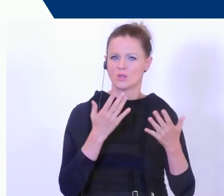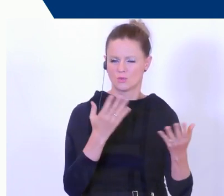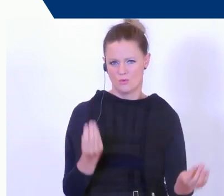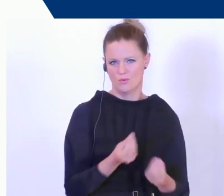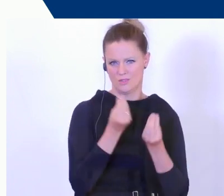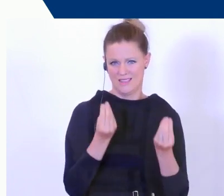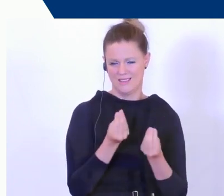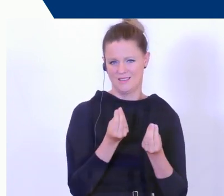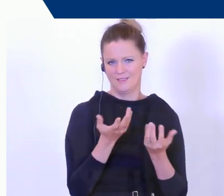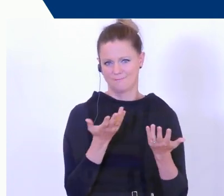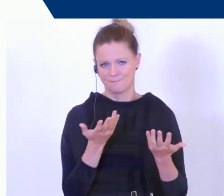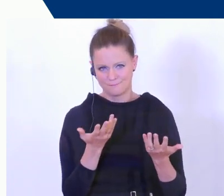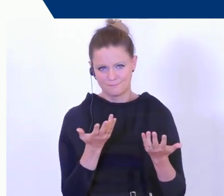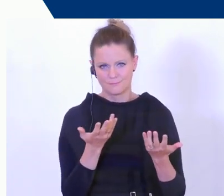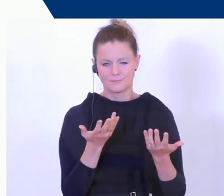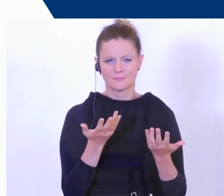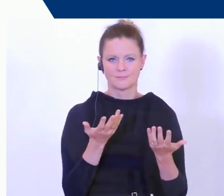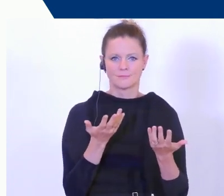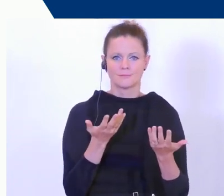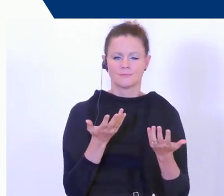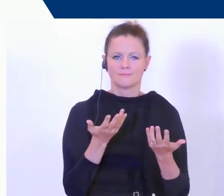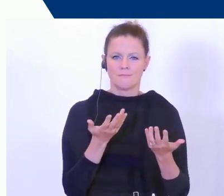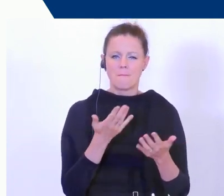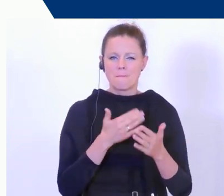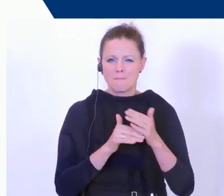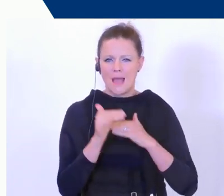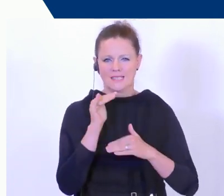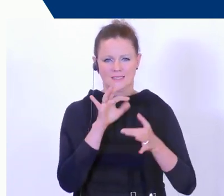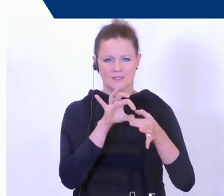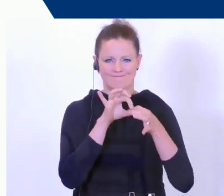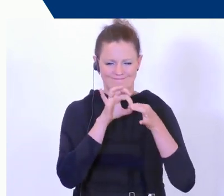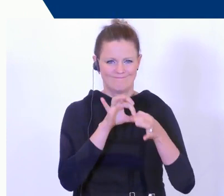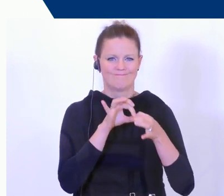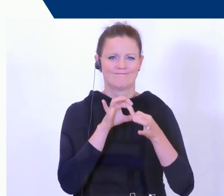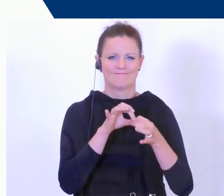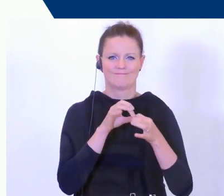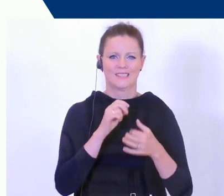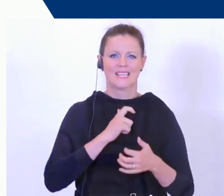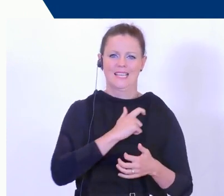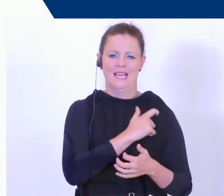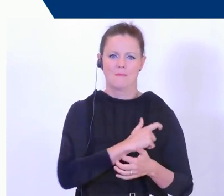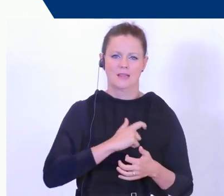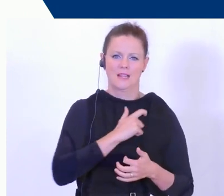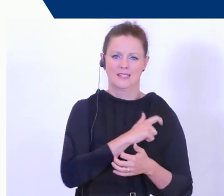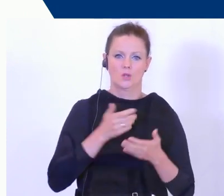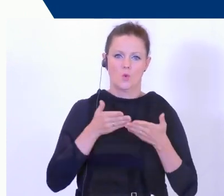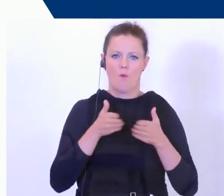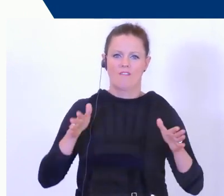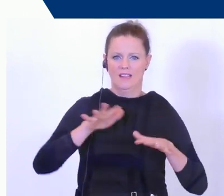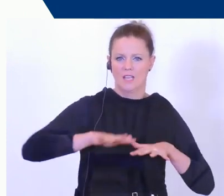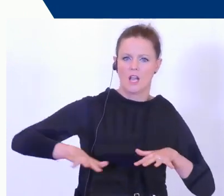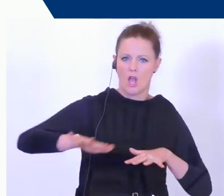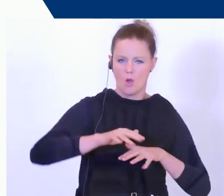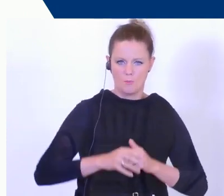sind sehr zum größten Teil zurückzuführen auf Kriminalität, auch im öffentlichen Raum,